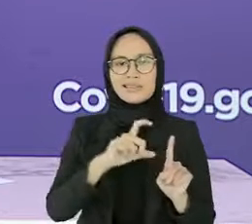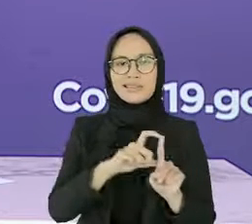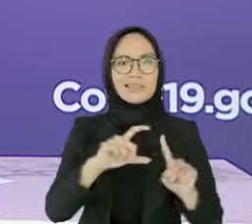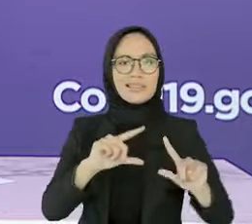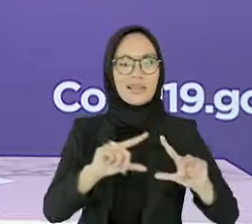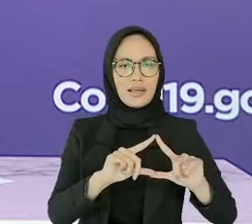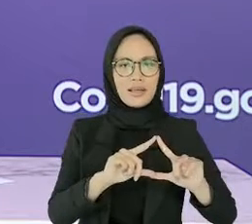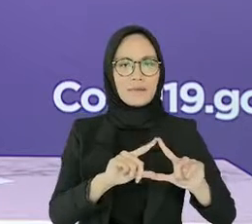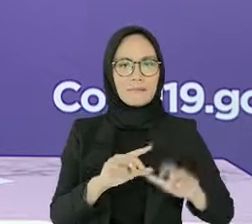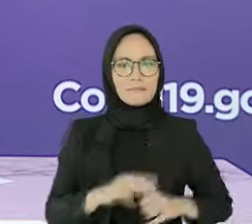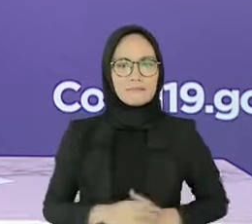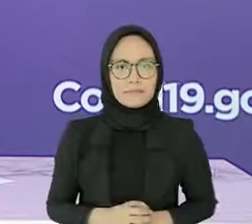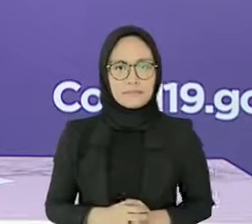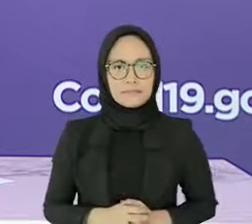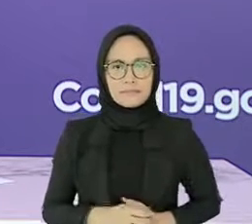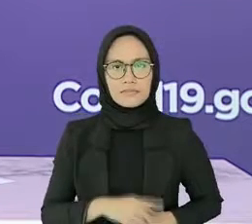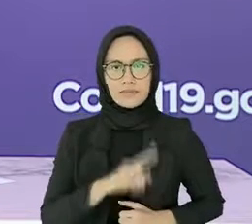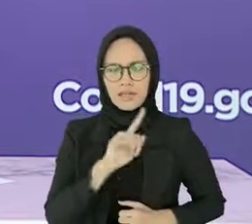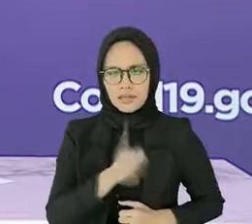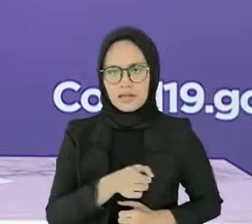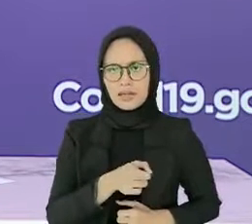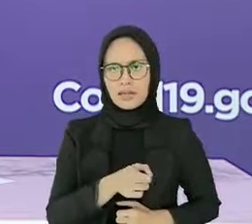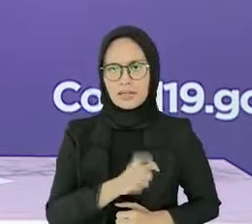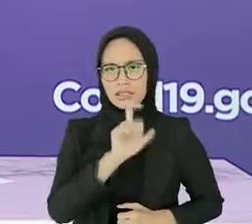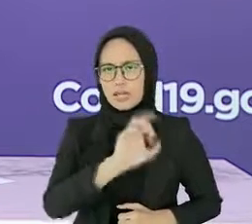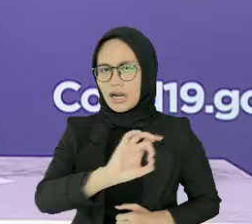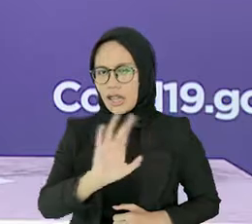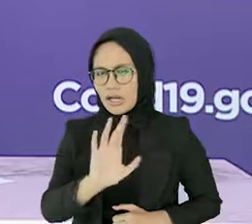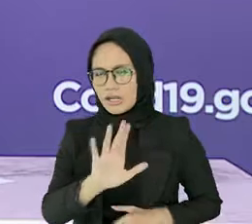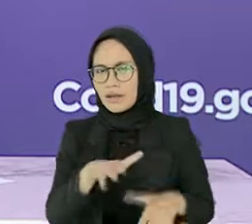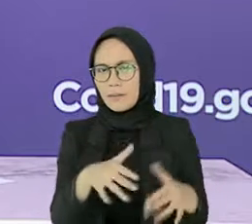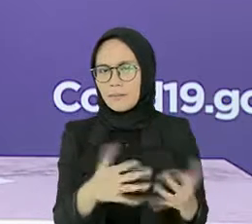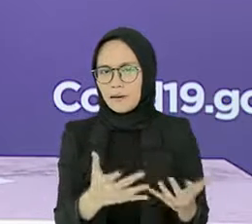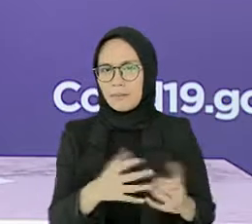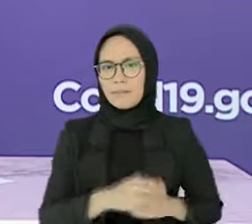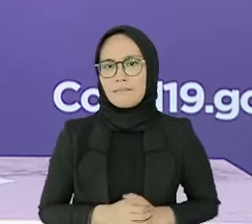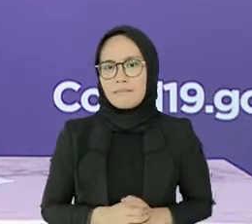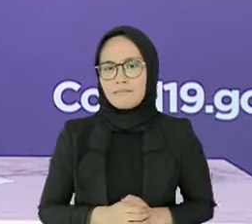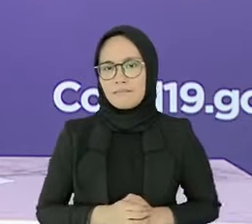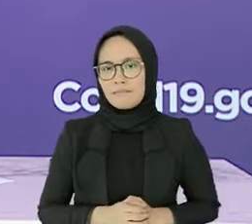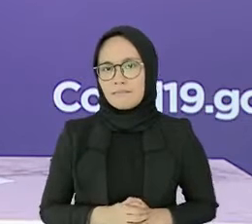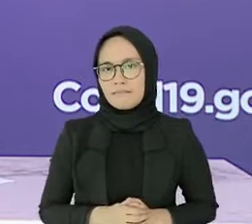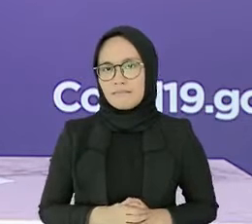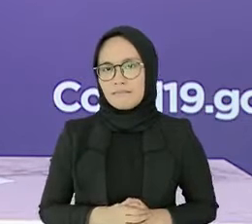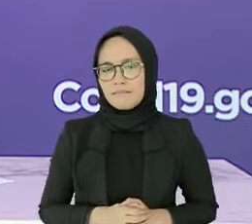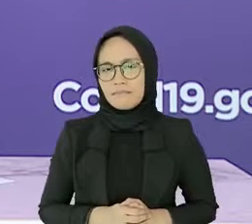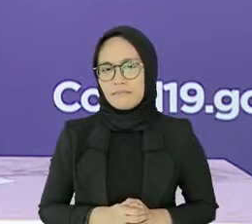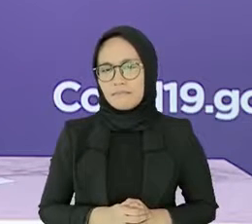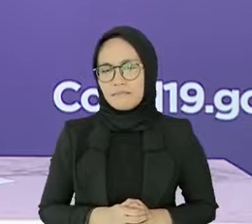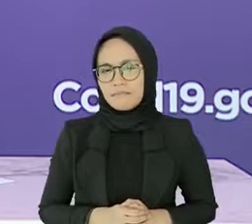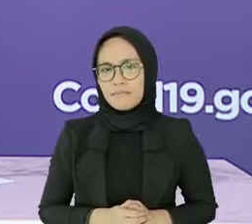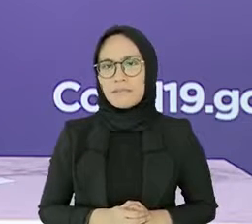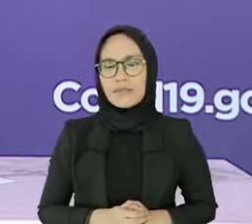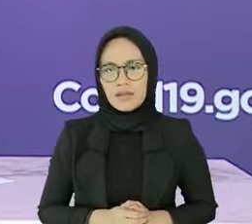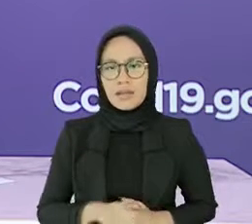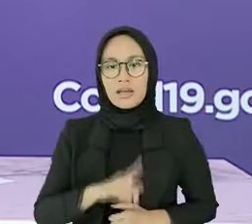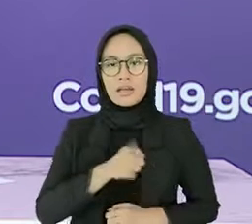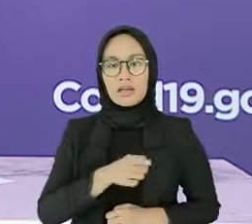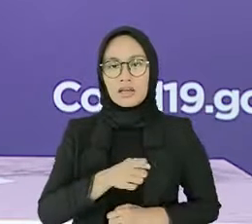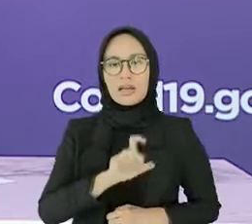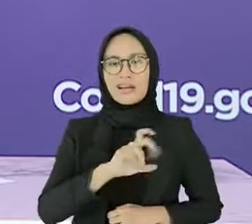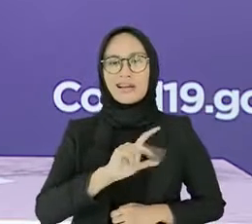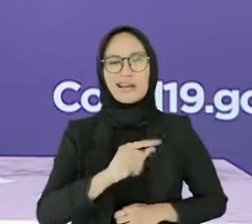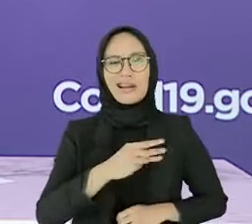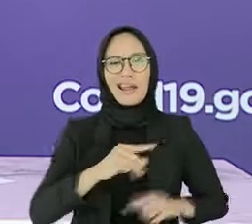dan berikutnya lagi adalah Clustered Regularly Interspaced Short Polyendromic Repeats atau